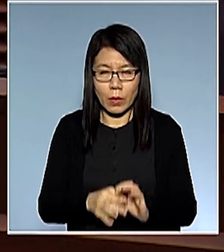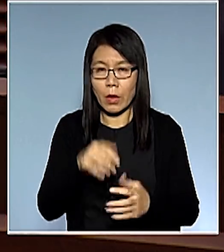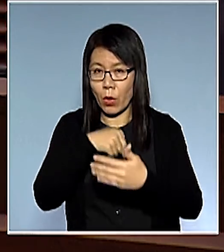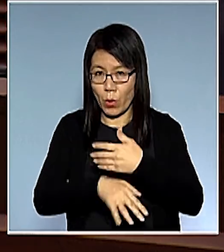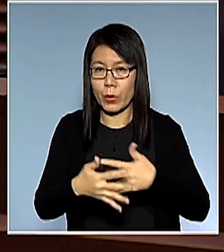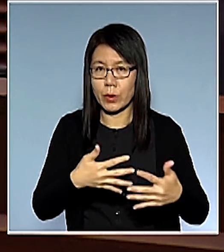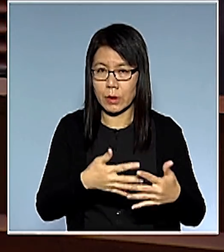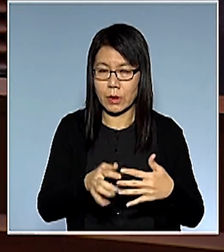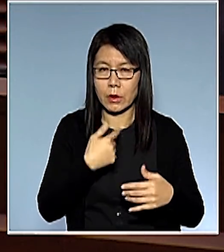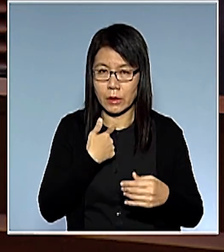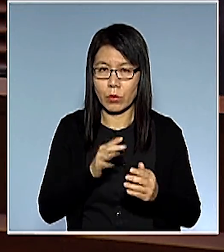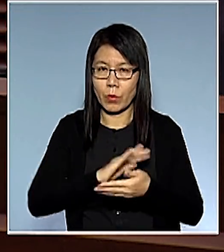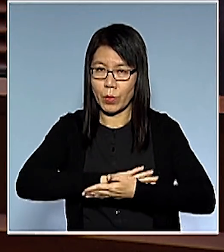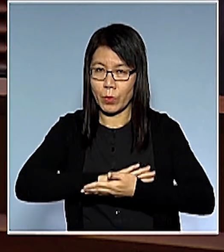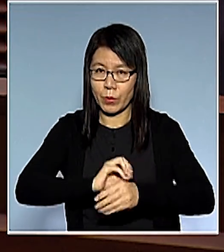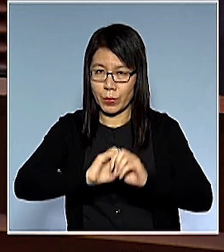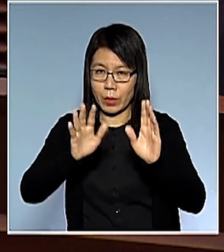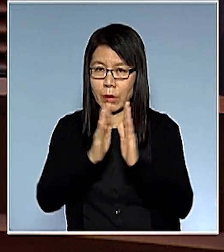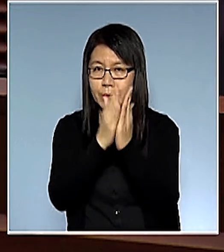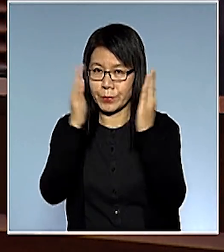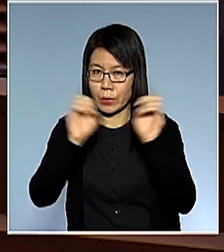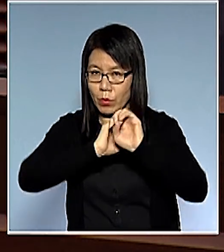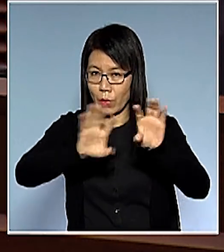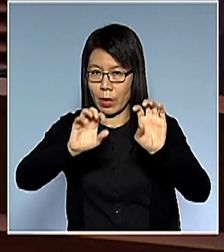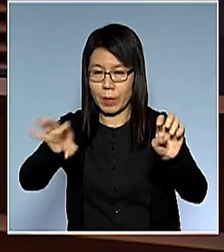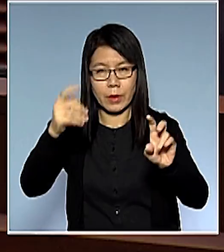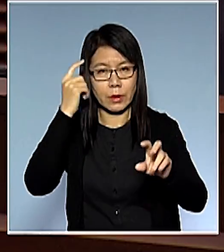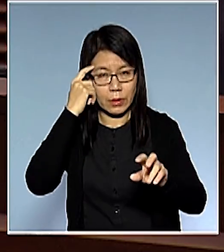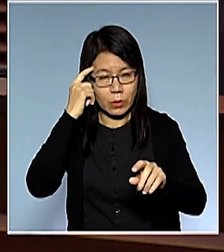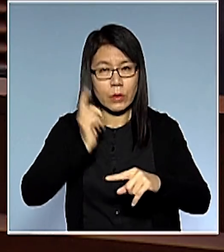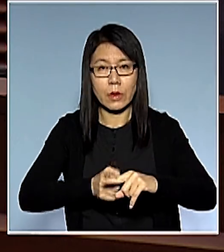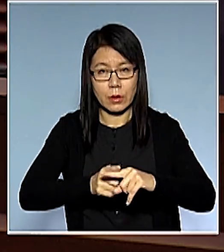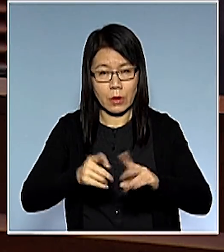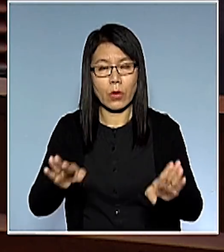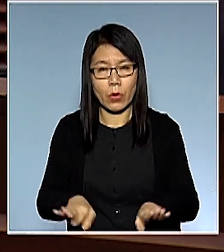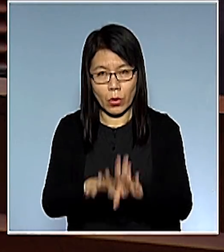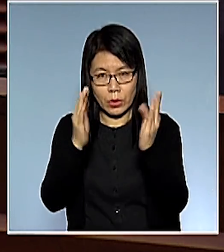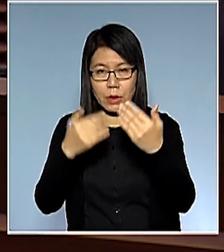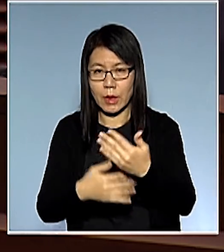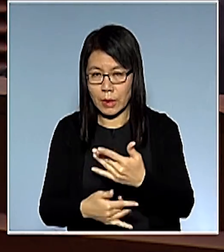都需要看獻現在就是看獻通知大家我們正式來了開始這樣解